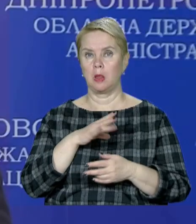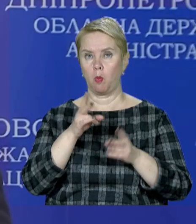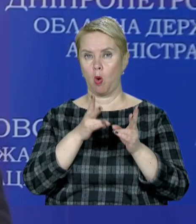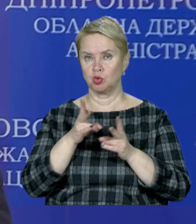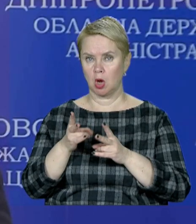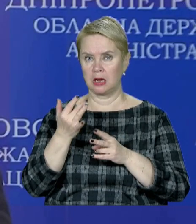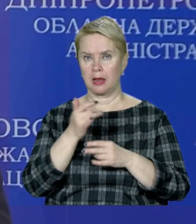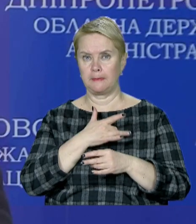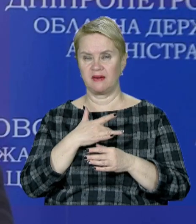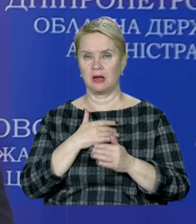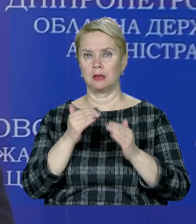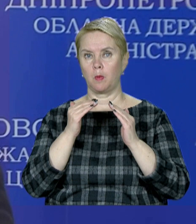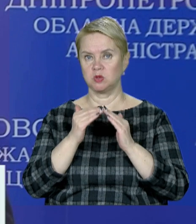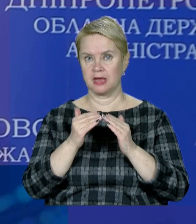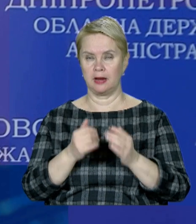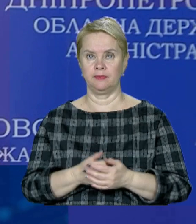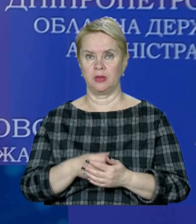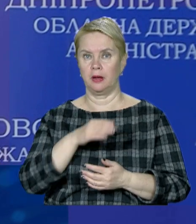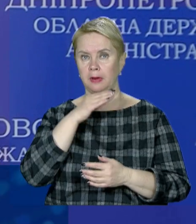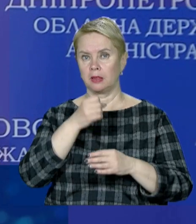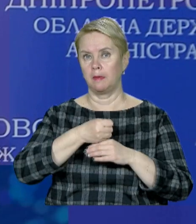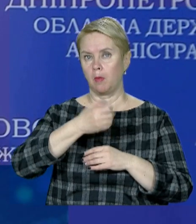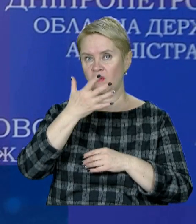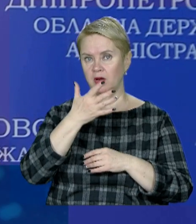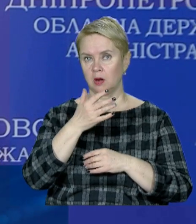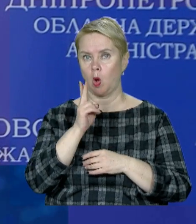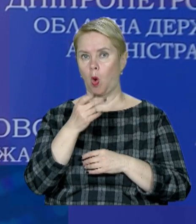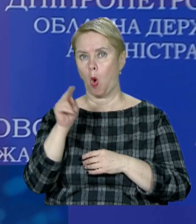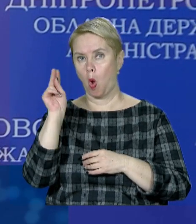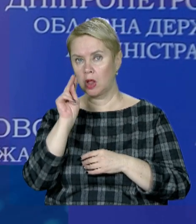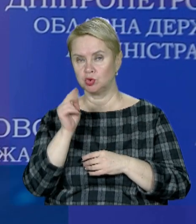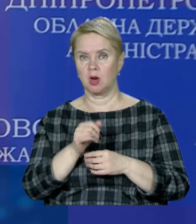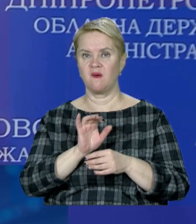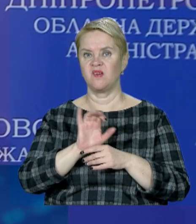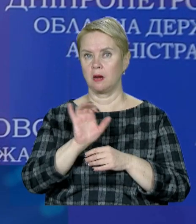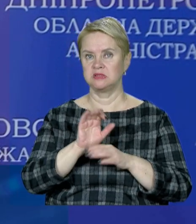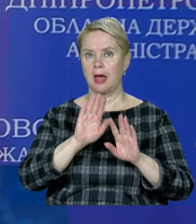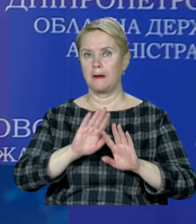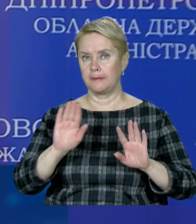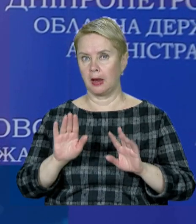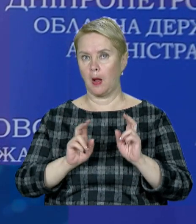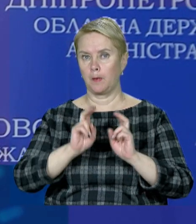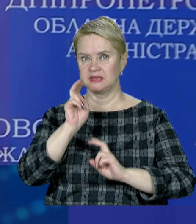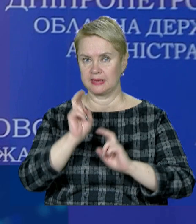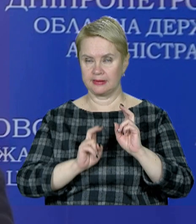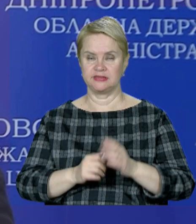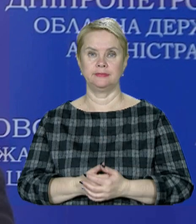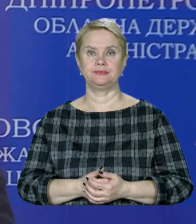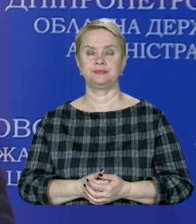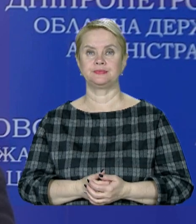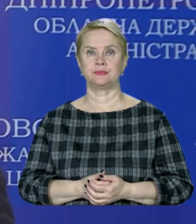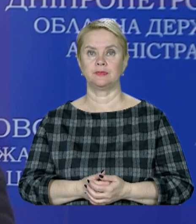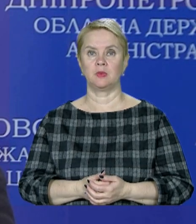пошкоджені кілька приватних осель, багатоповерхівка, коледж, виробництво меблів та промислове підприємство.